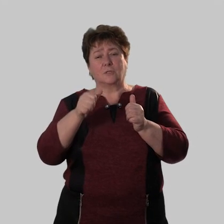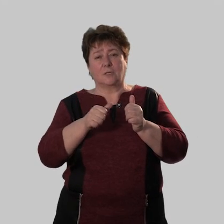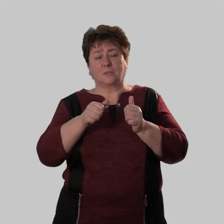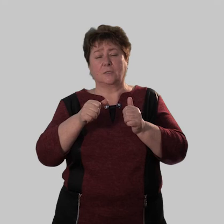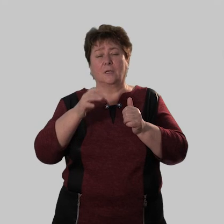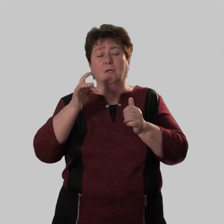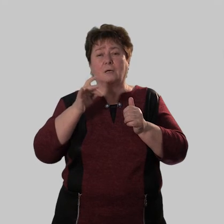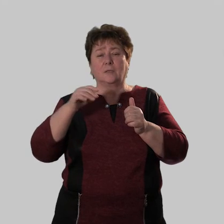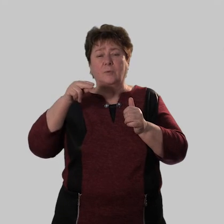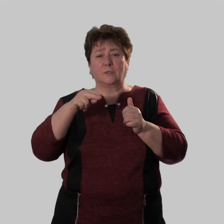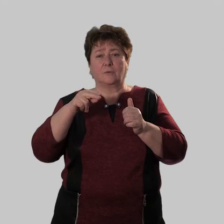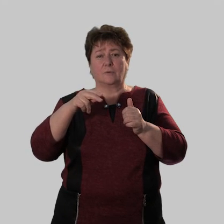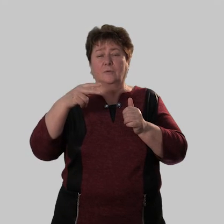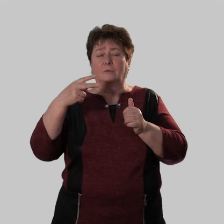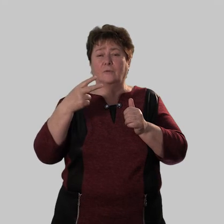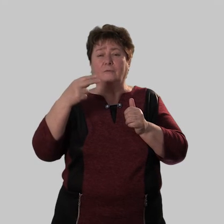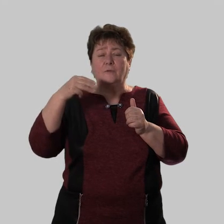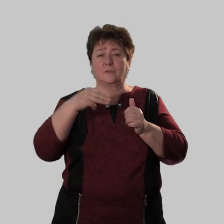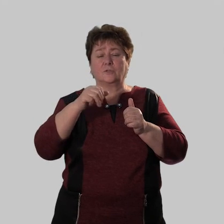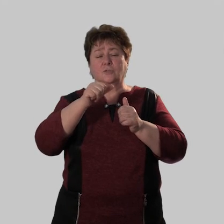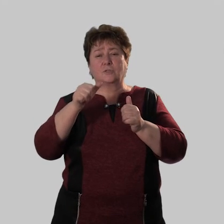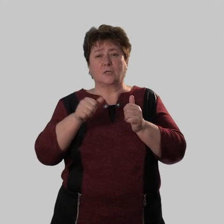шестнадцать родительный падеж